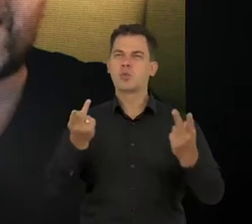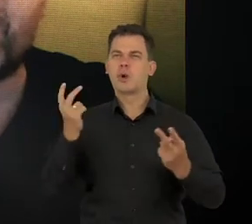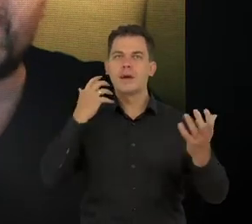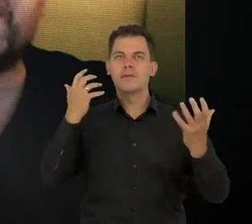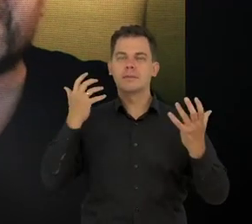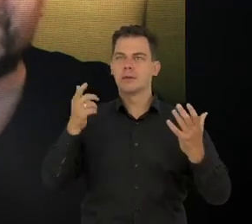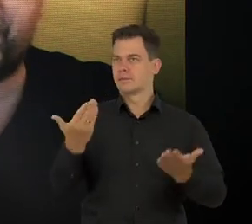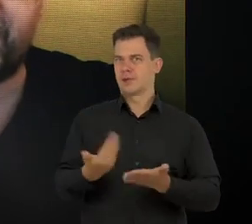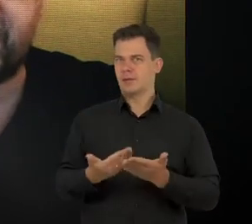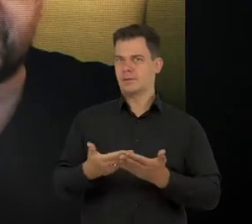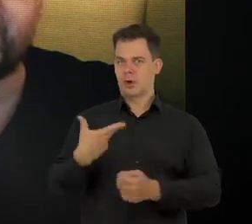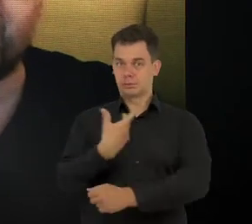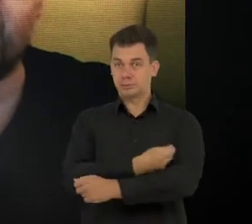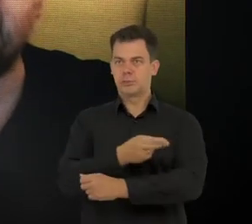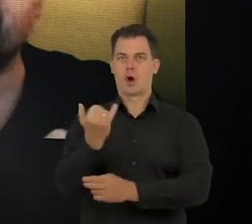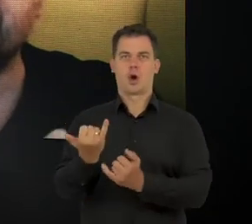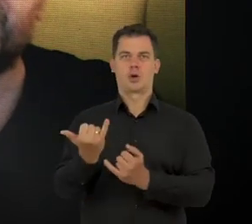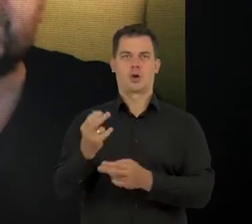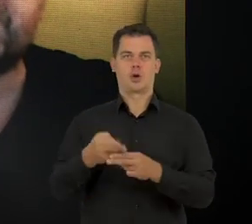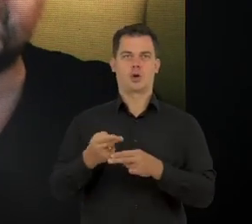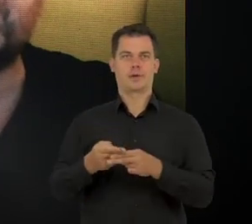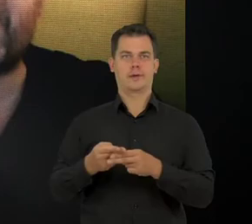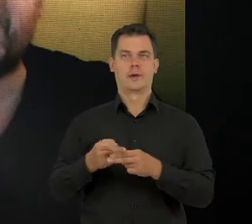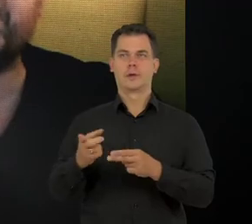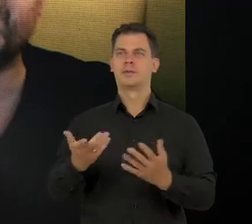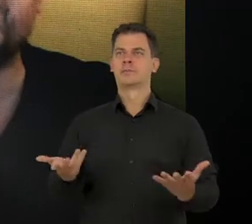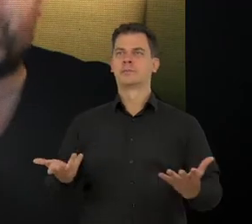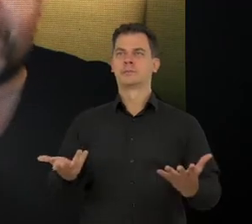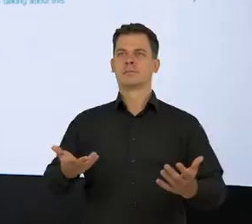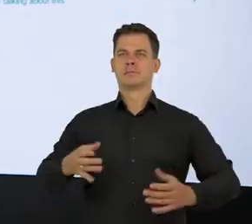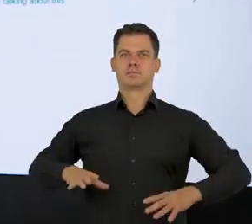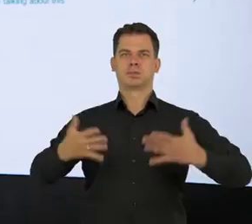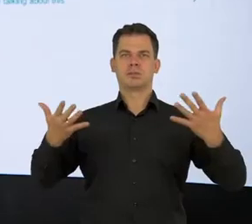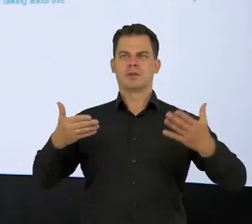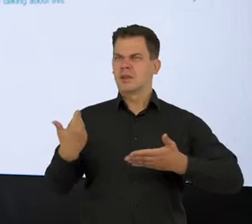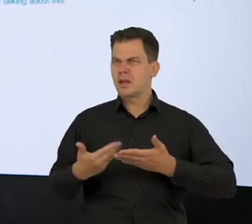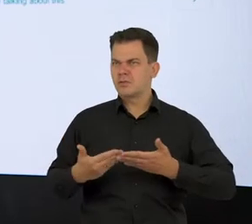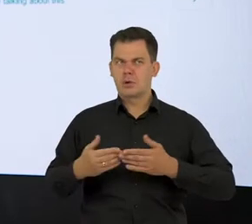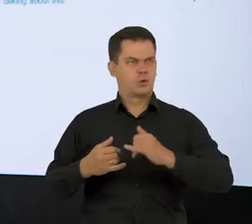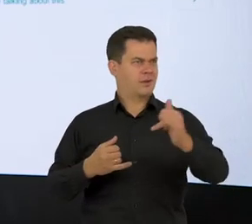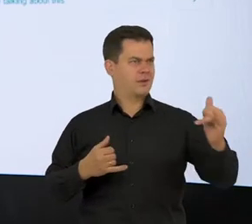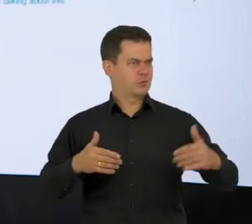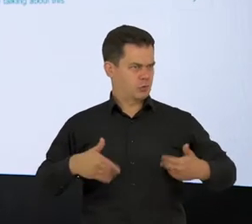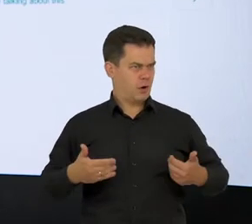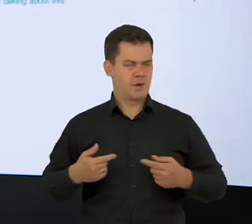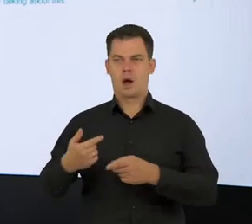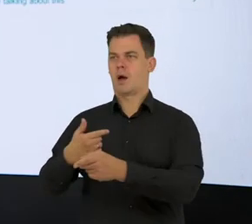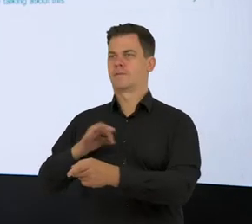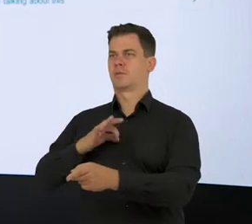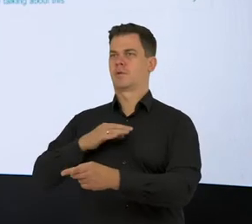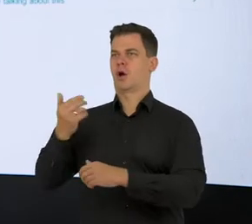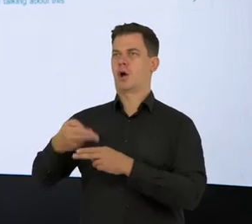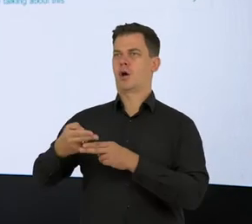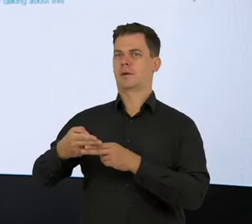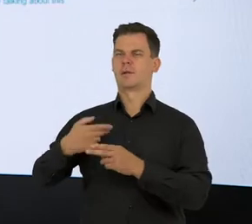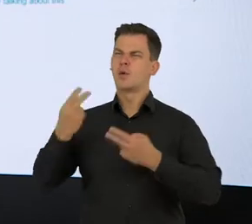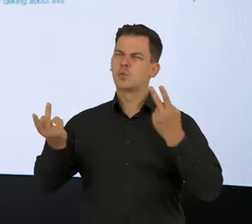one szukają sensu w tym wszystkim, szukają jakiejś przyczyny, jakiegoś mechanizmu, jakiegoś wytłumaczenia. Jak to się dzieje, że inne dzieci są zdrowe, a moje